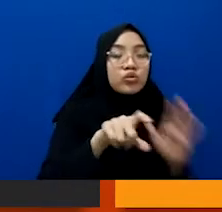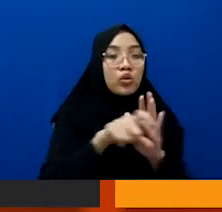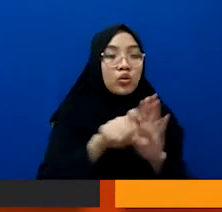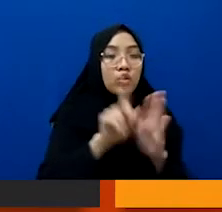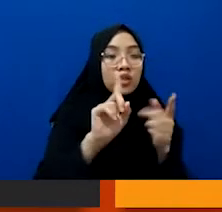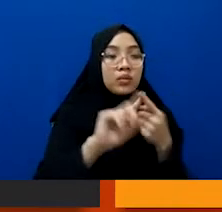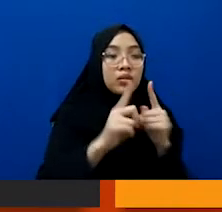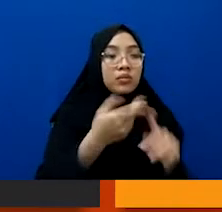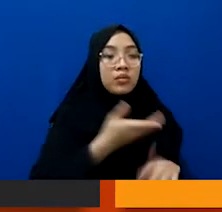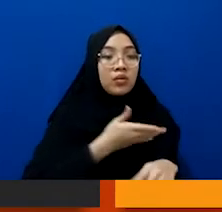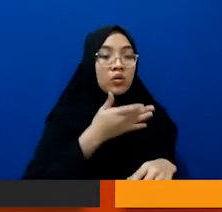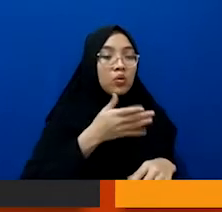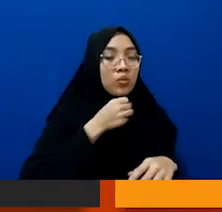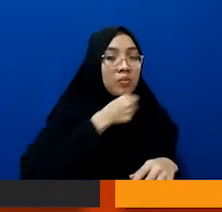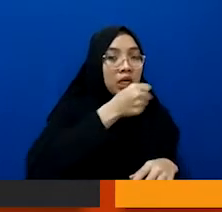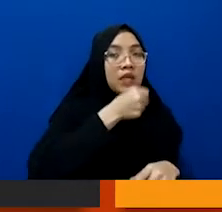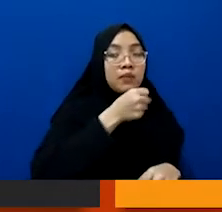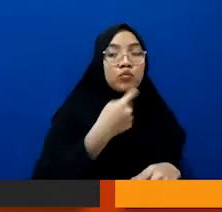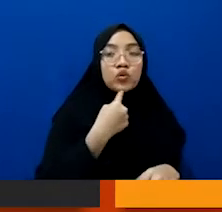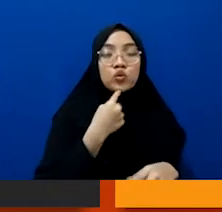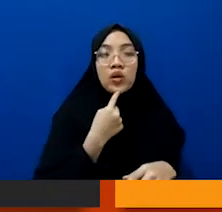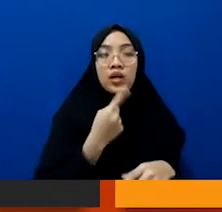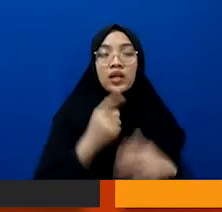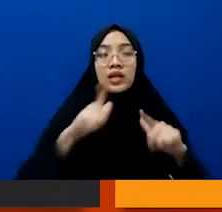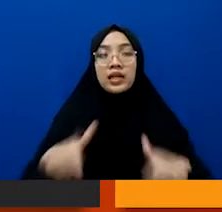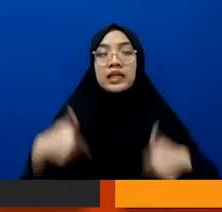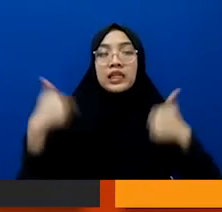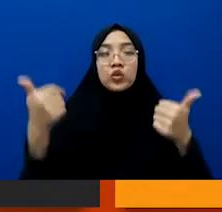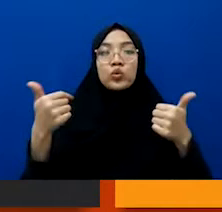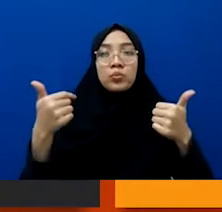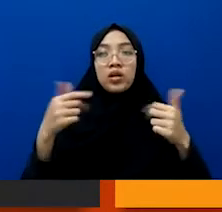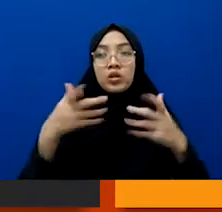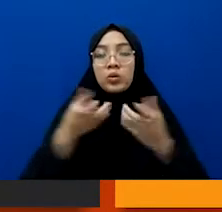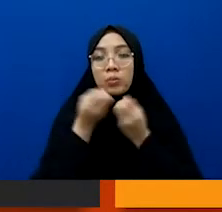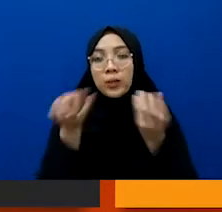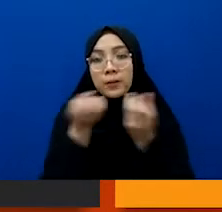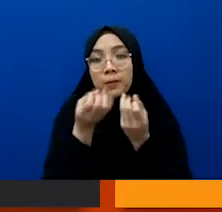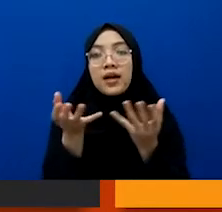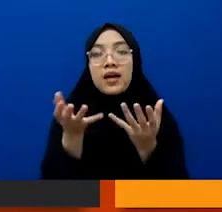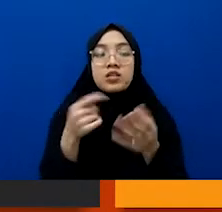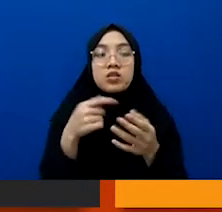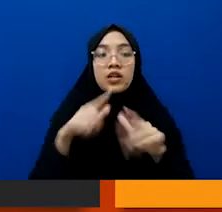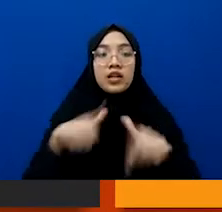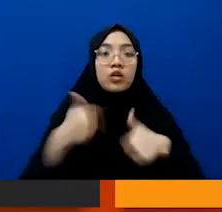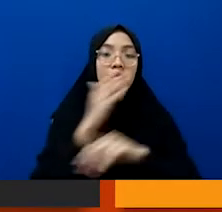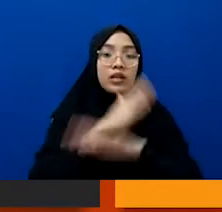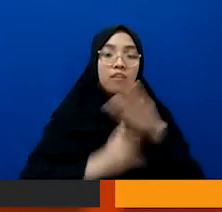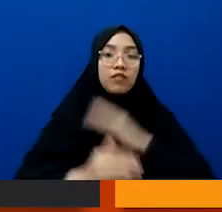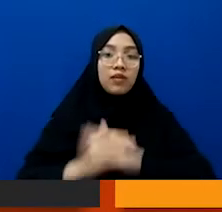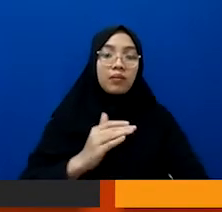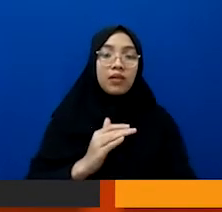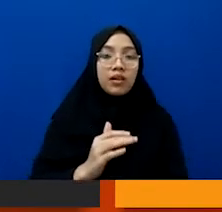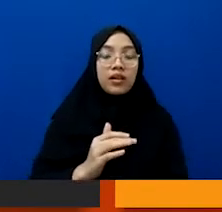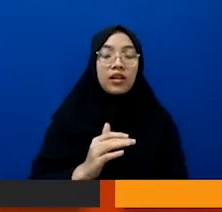-teman ingin meliput tentang kehidupan atau mengungkap kehidupan di fabel yang